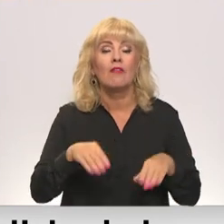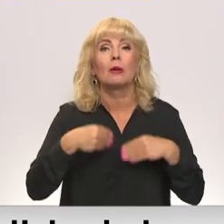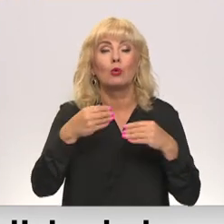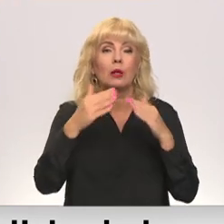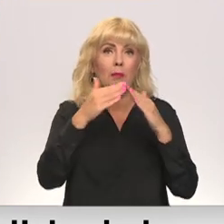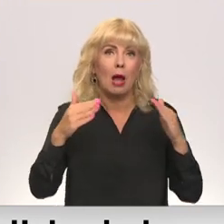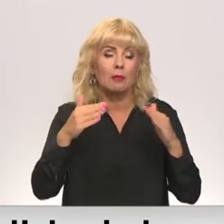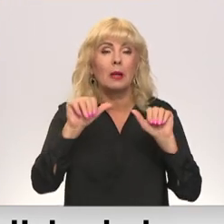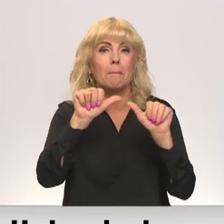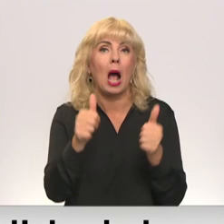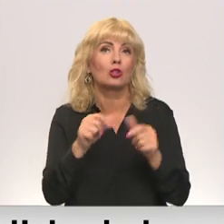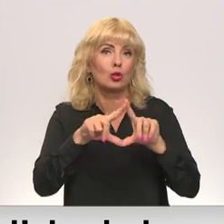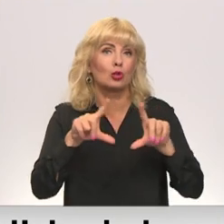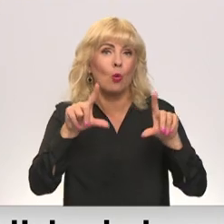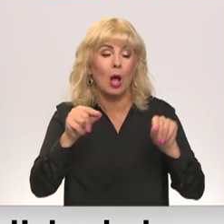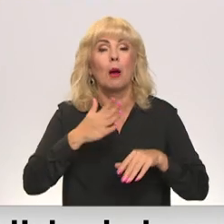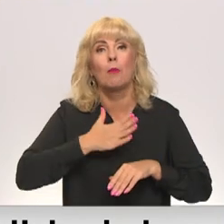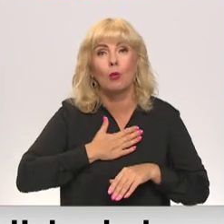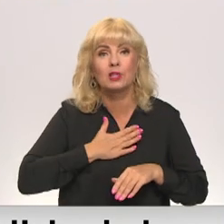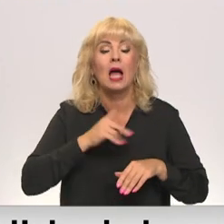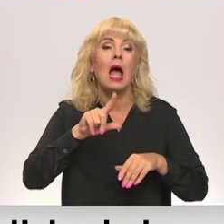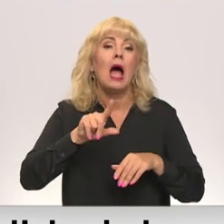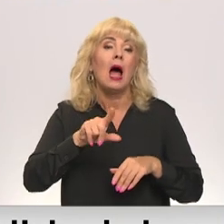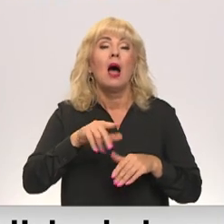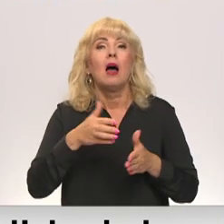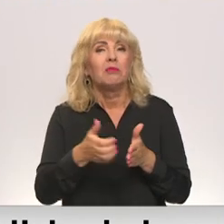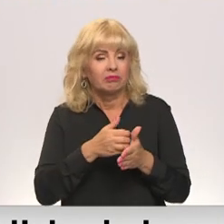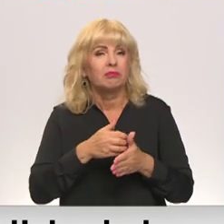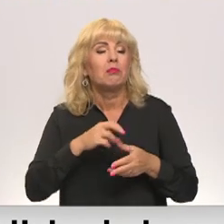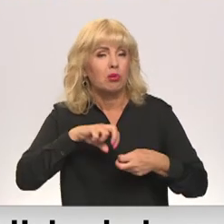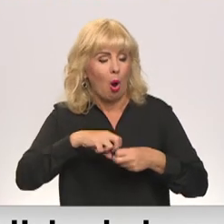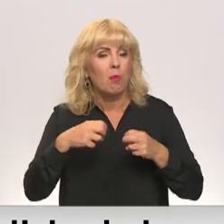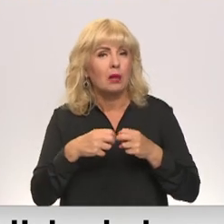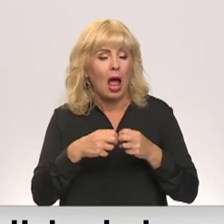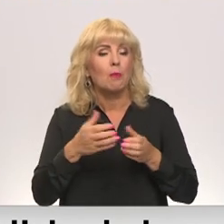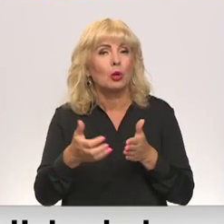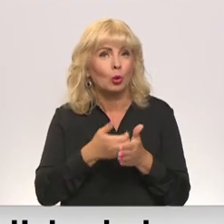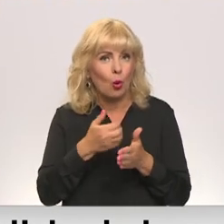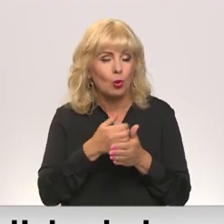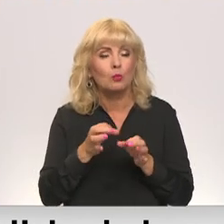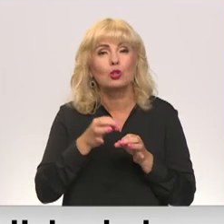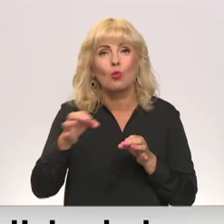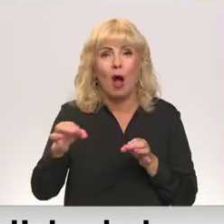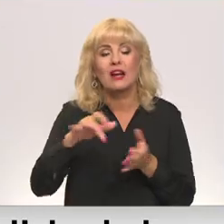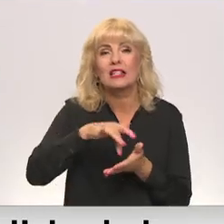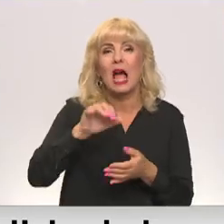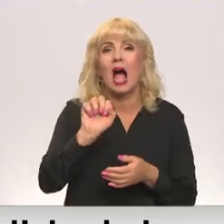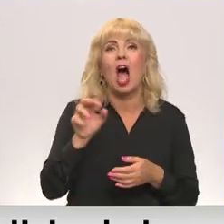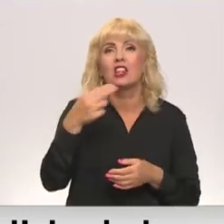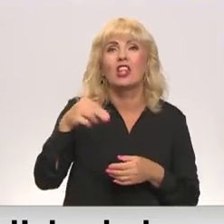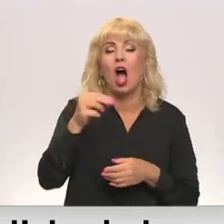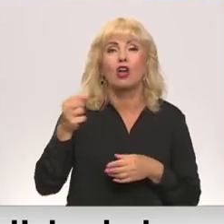mākslas skolē pie mums. Ja piepilst, ka hronisks vietu trūkums skolās ir tagadējā noveda centrā ādežos, tomēr